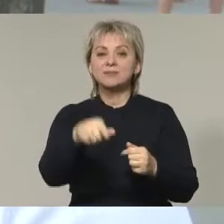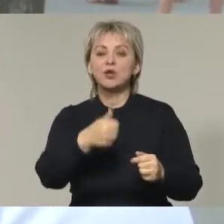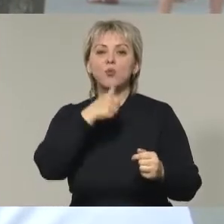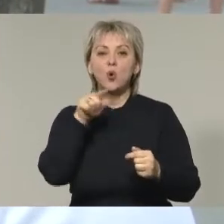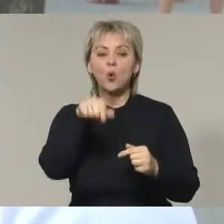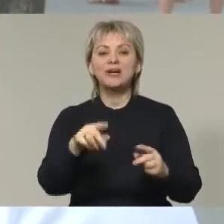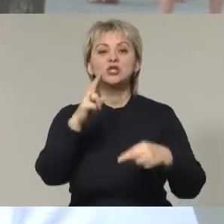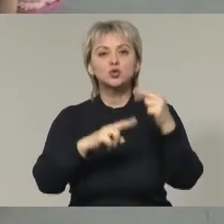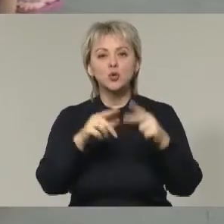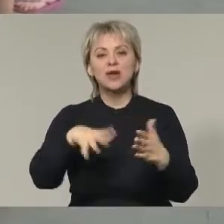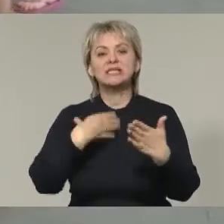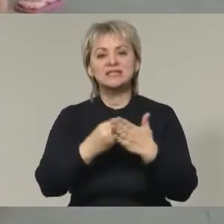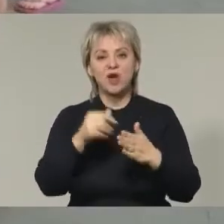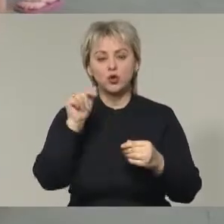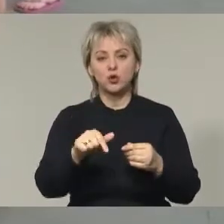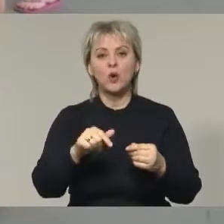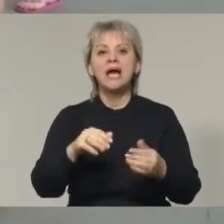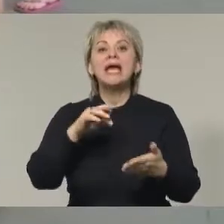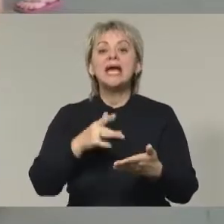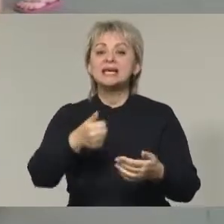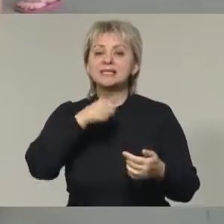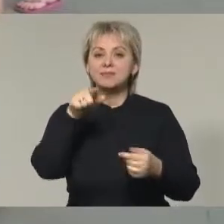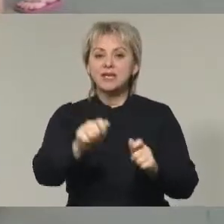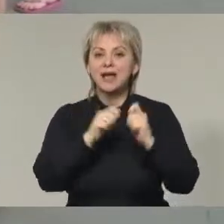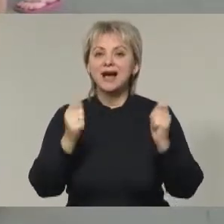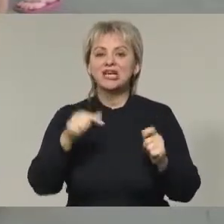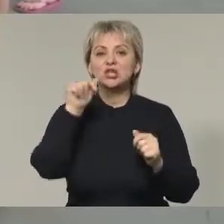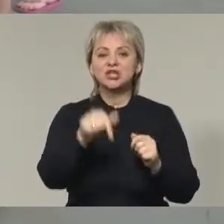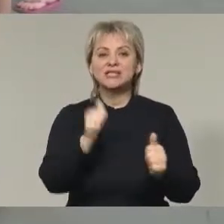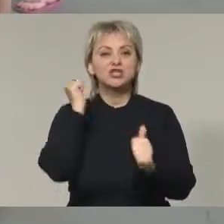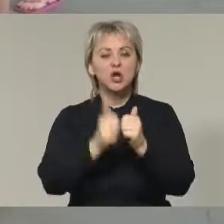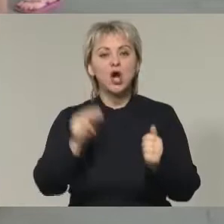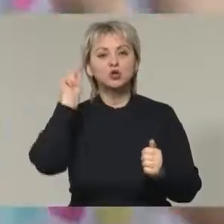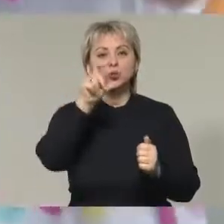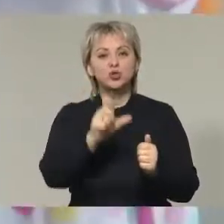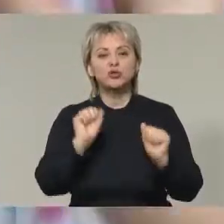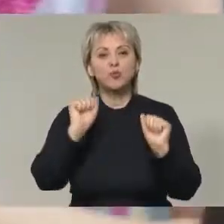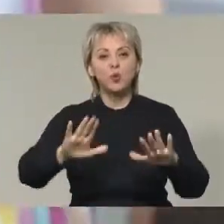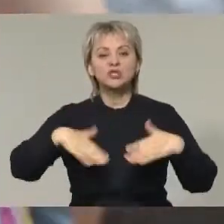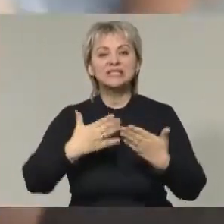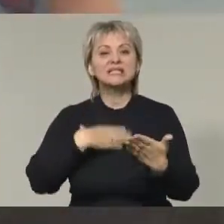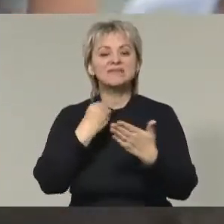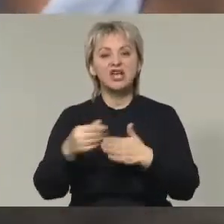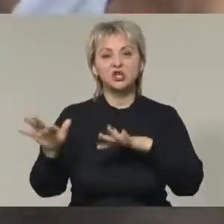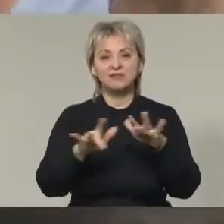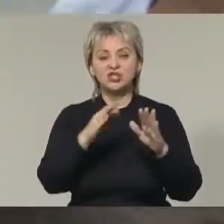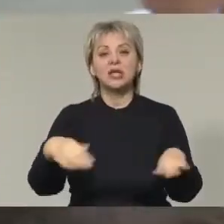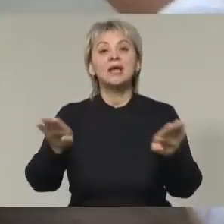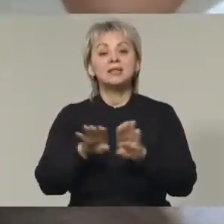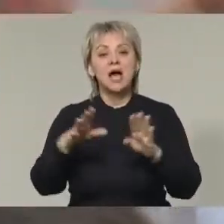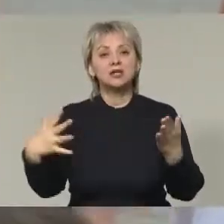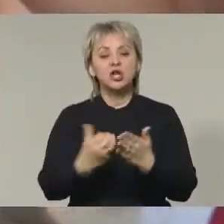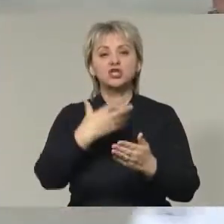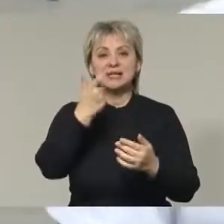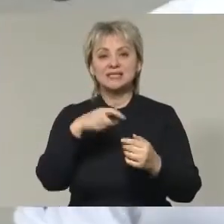пробовали, строили свое». Экспериментом открыты и здесь. Каждый ученик может предложить свои движения. Так нашла себе